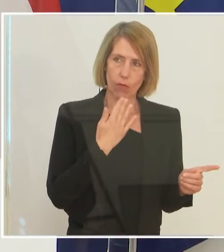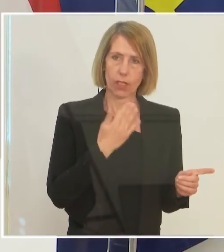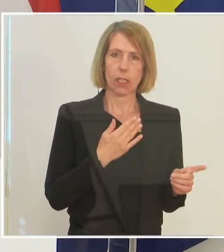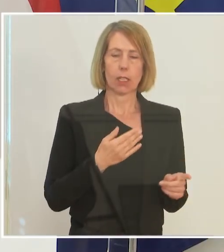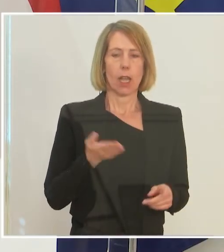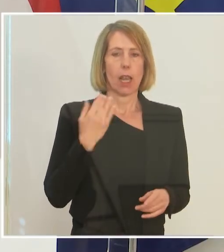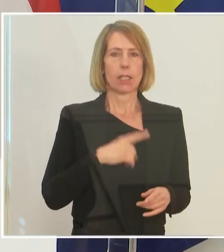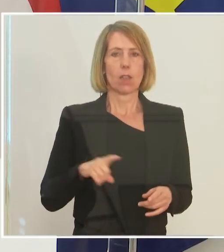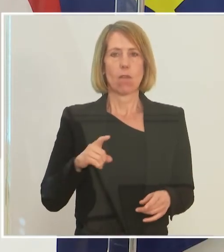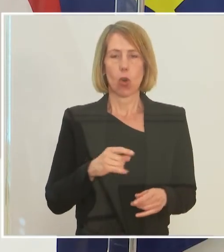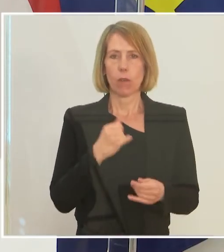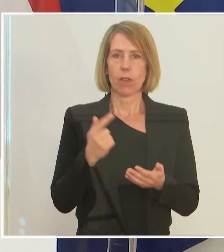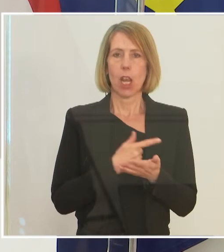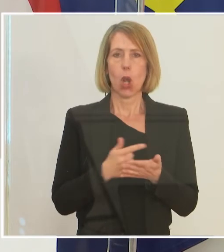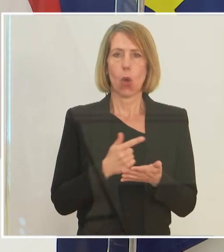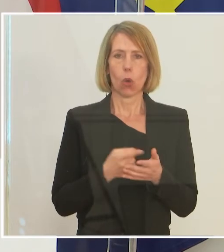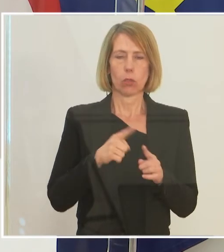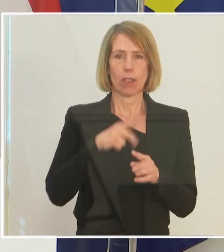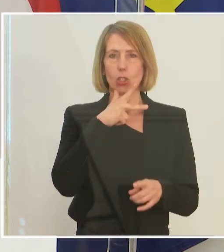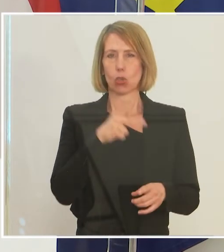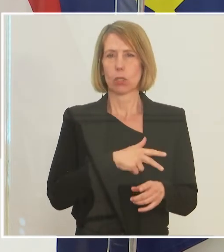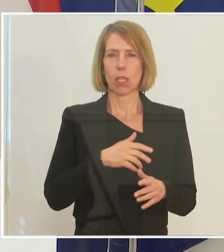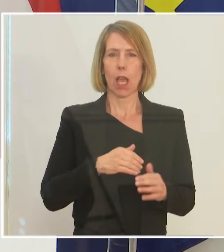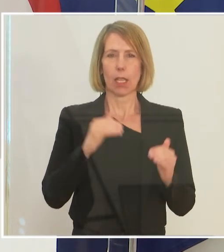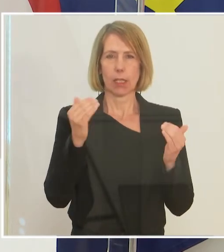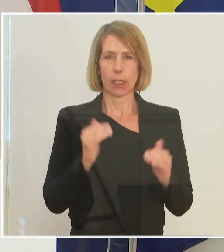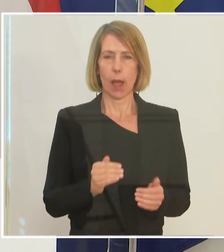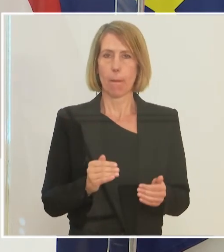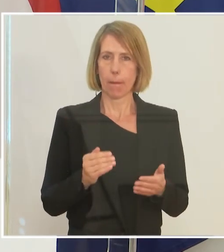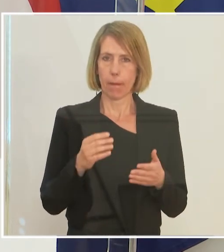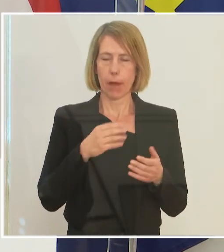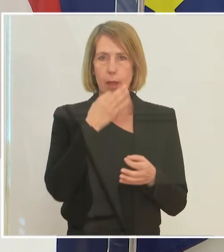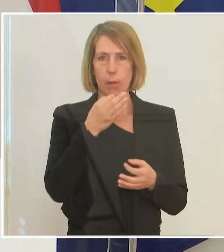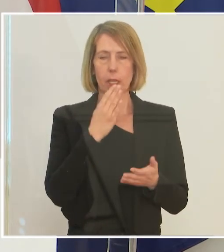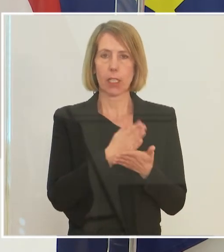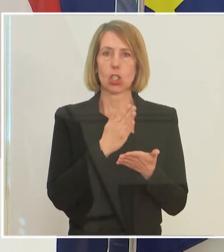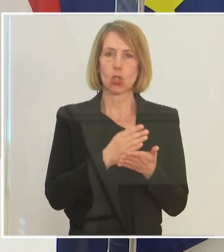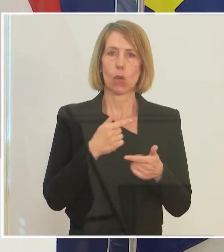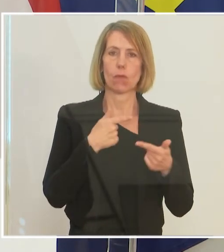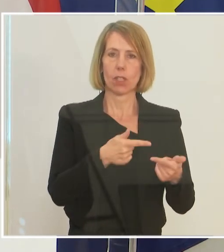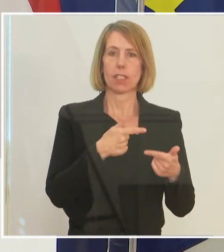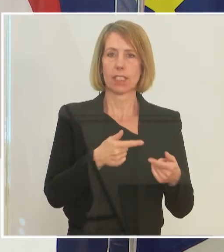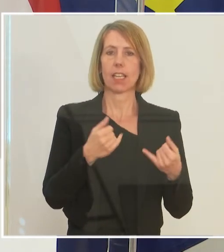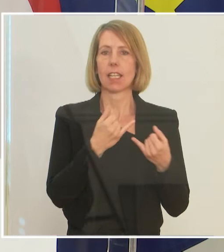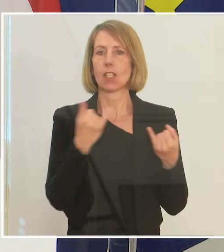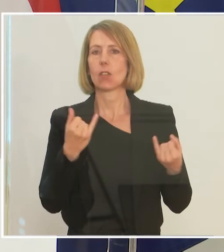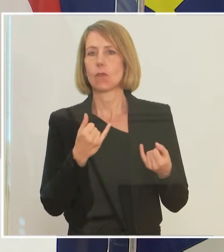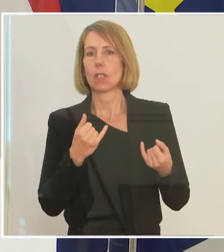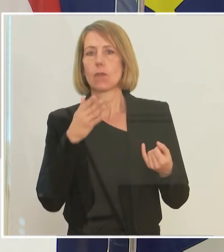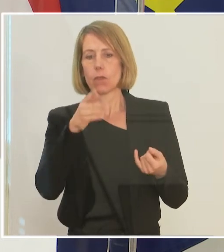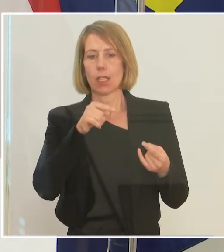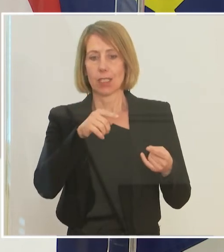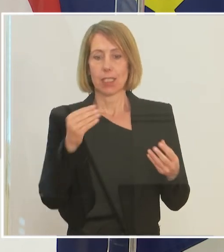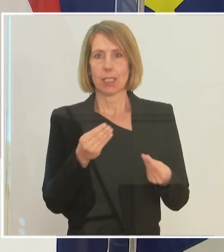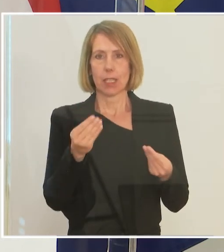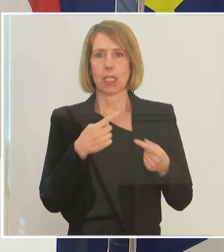des Lohn- und Sozialdumpinggesetzes vorgelegt, wo auch die Entsenderichtlinie der Europäischen Union umgesetzt wird und wo genau diese